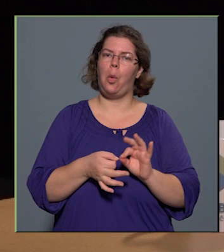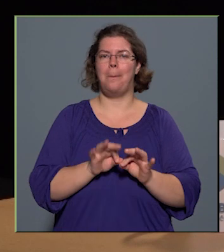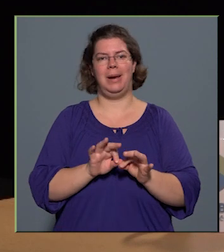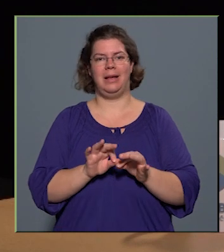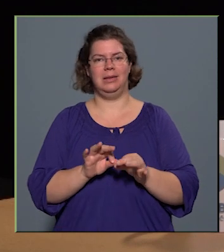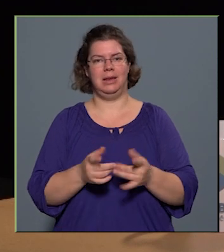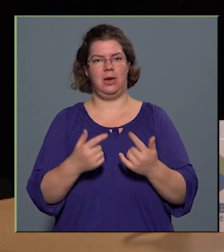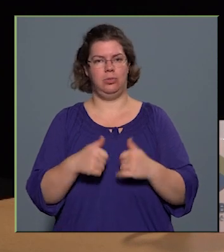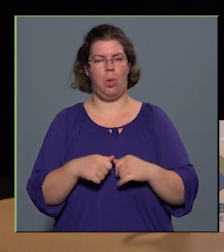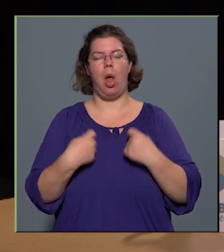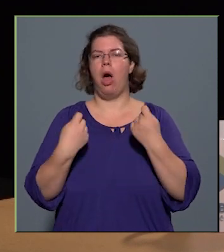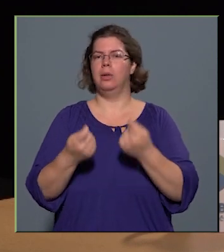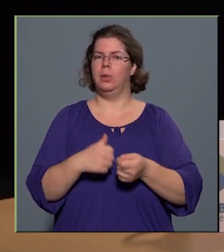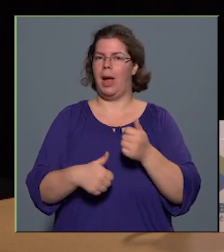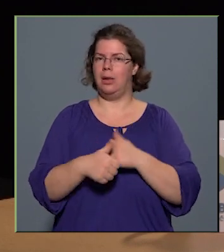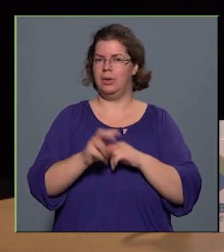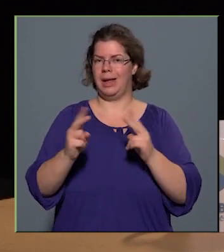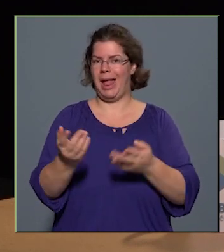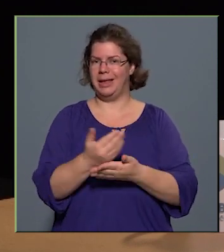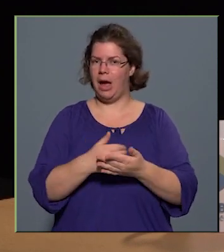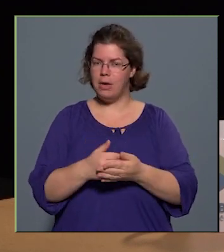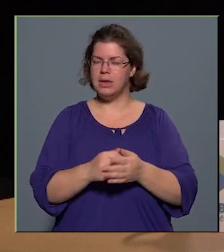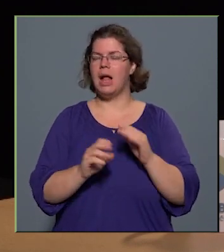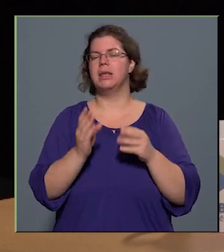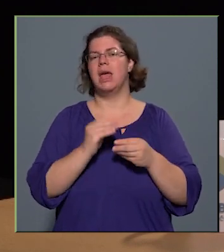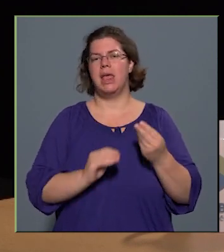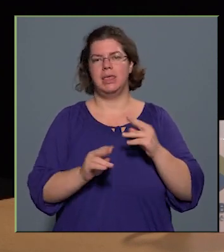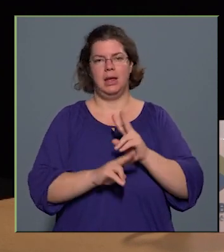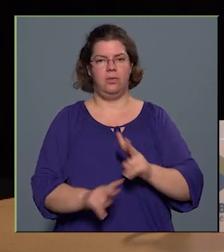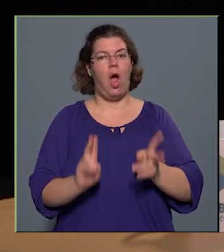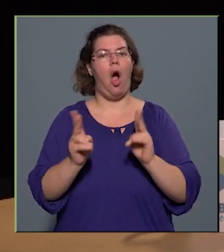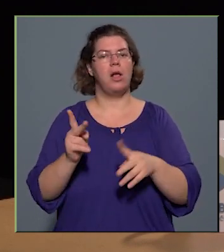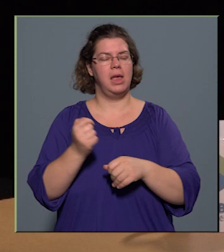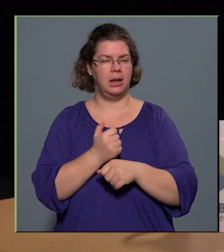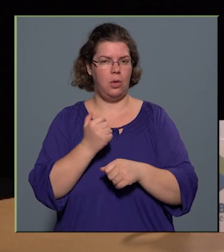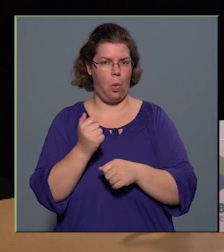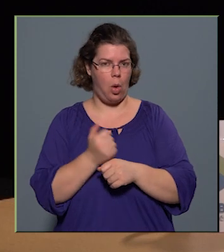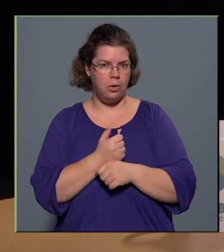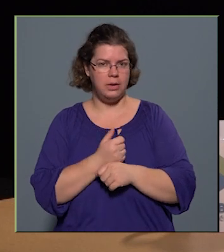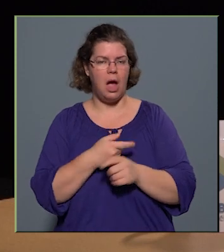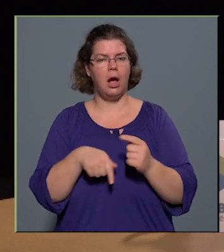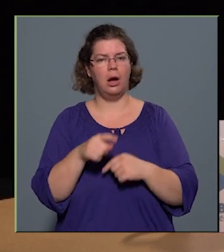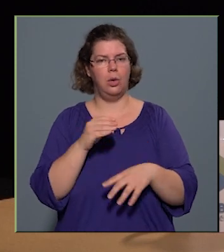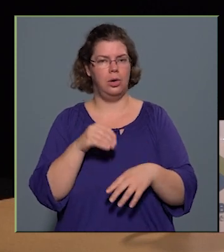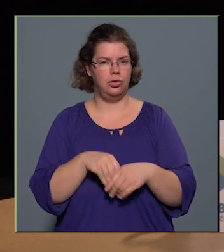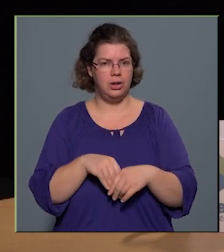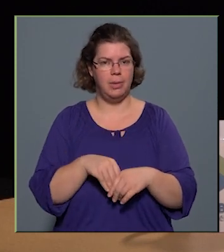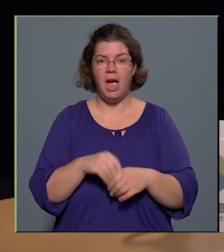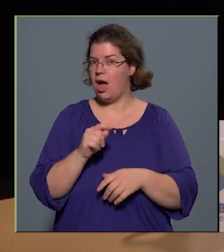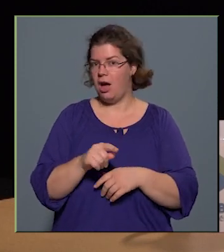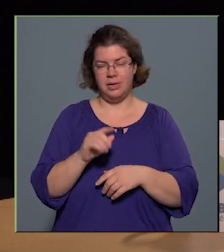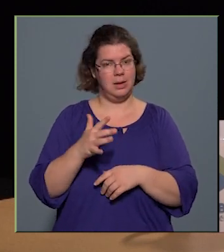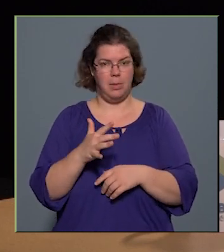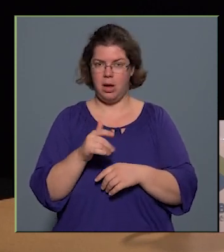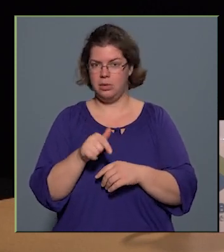adódó előnyöket kell kihasználni, és ezért van az, hogy akik dolgoznak a kőrösiben, az nem